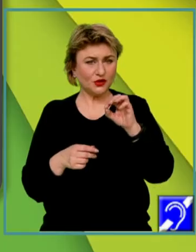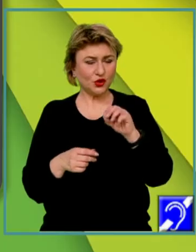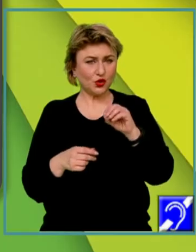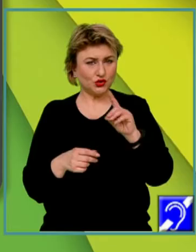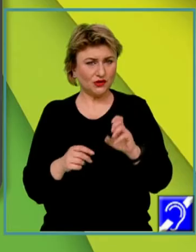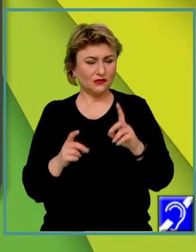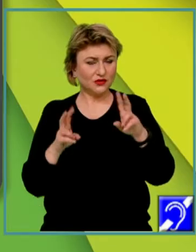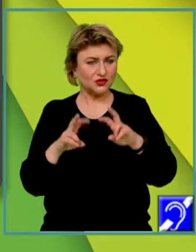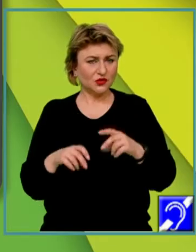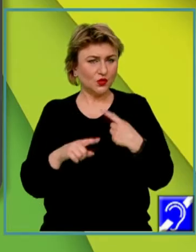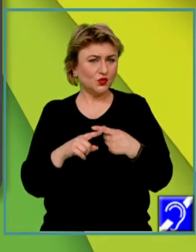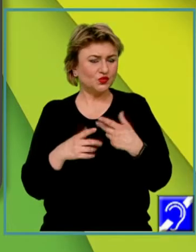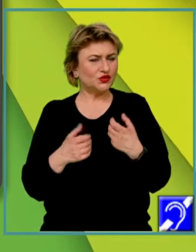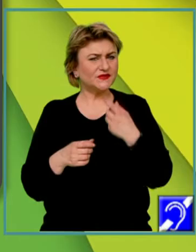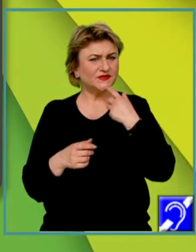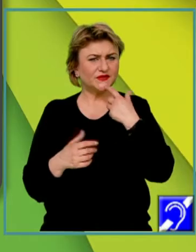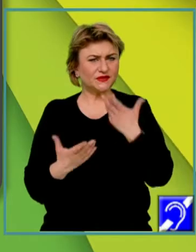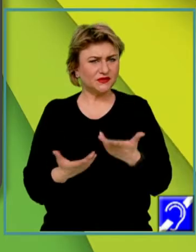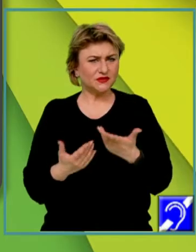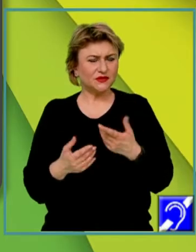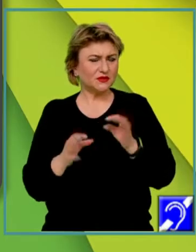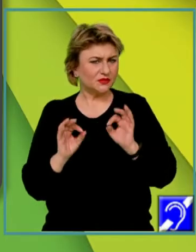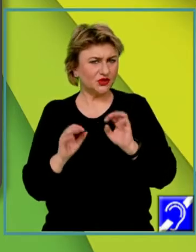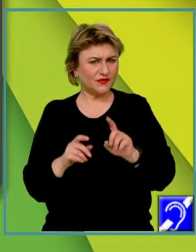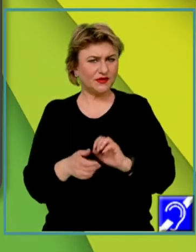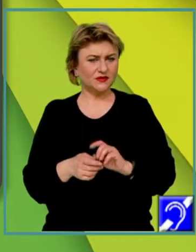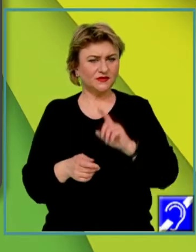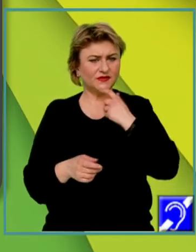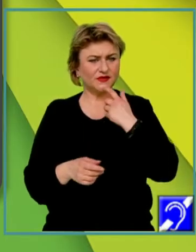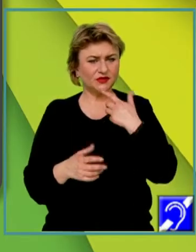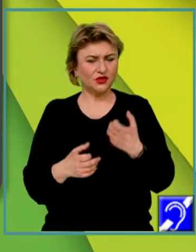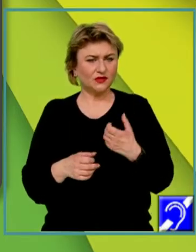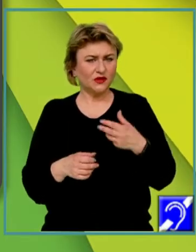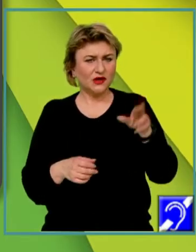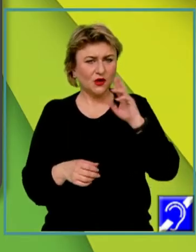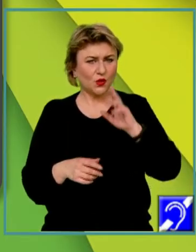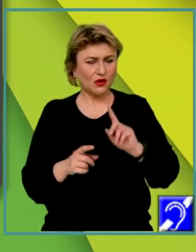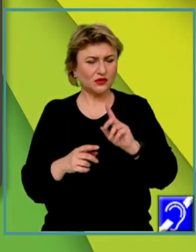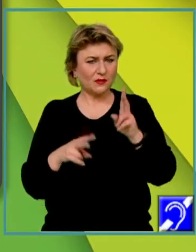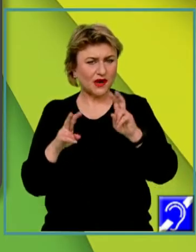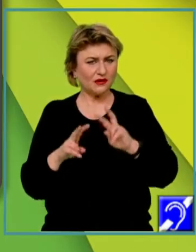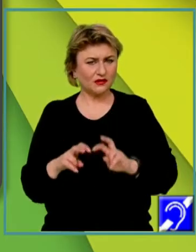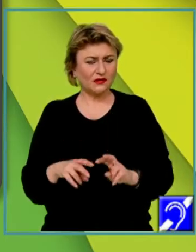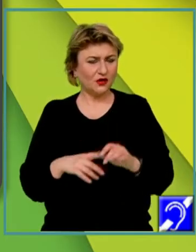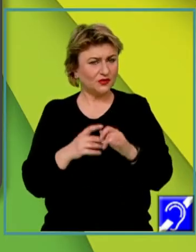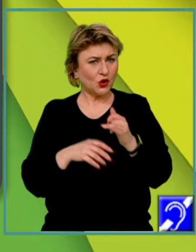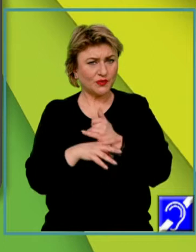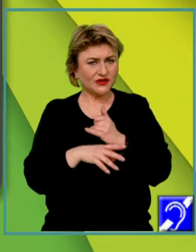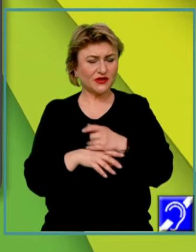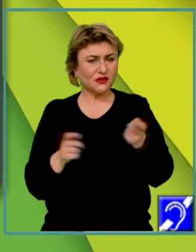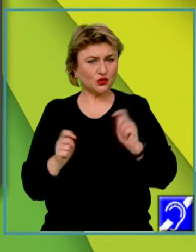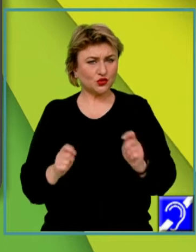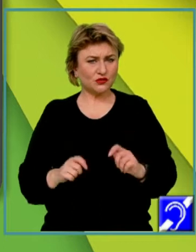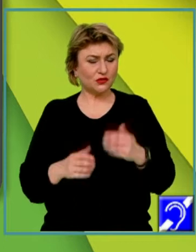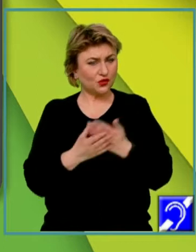cu conținuturile specifice. Și anume, ca metode, recunoaștem ancheta, observația sociologică,